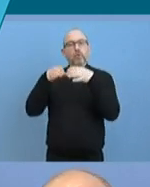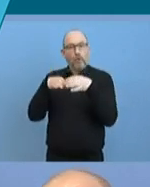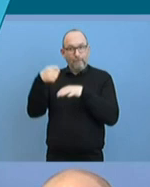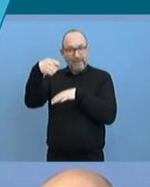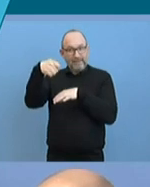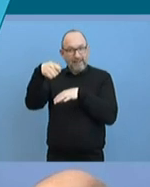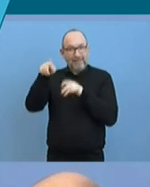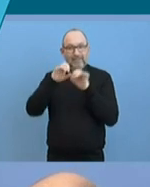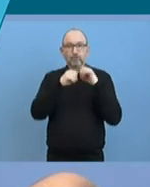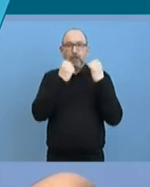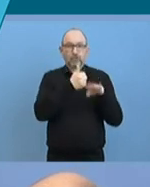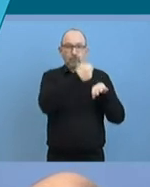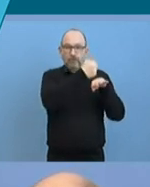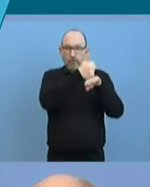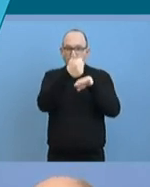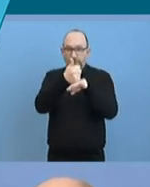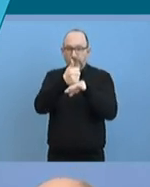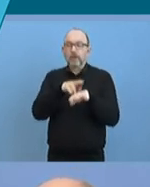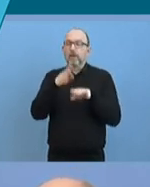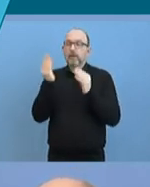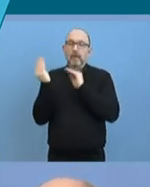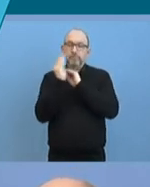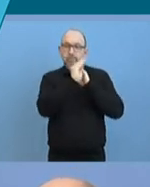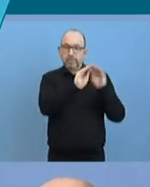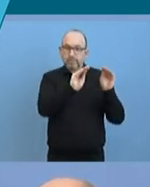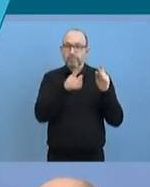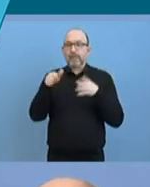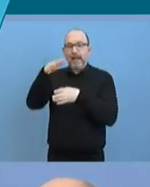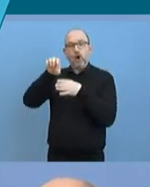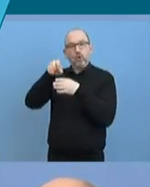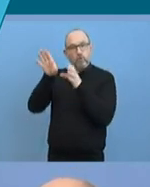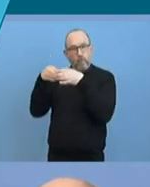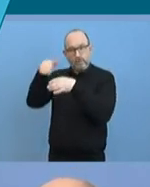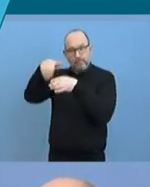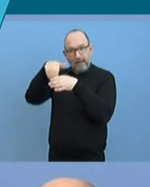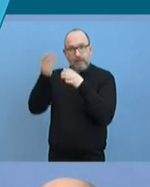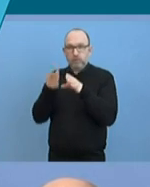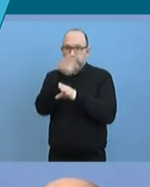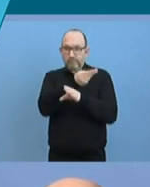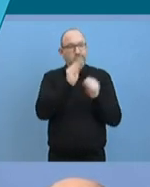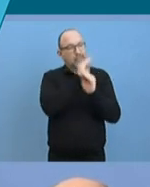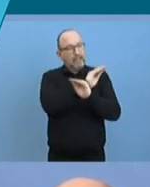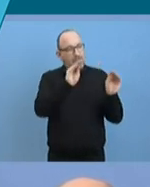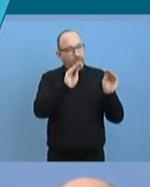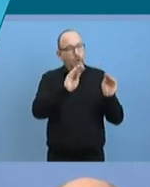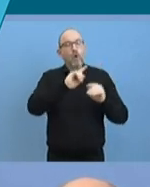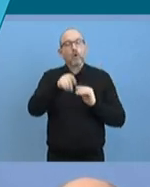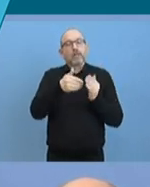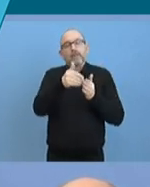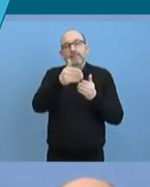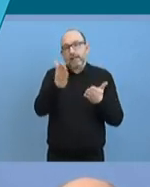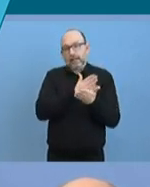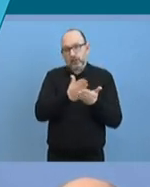vom Stand der Beratungen in der Euro-Gruppe berichten. Und dann werden gegebenenfalls weitere Entscheidungen getroffen.